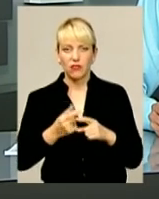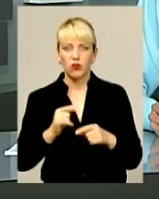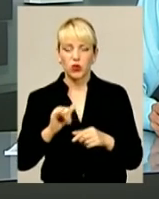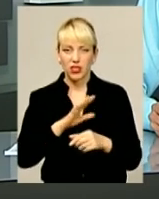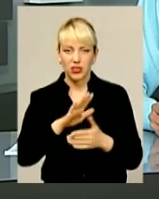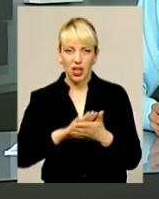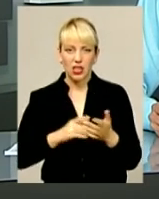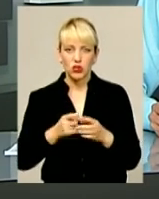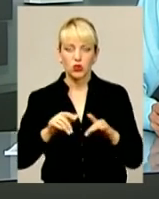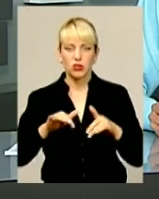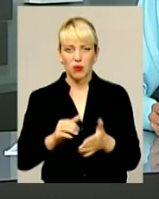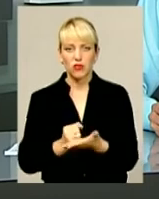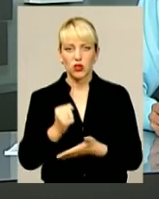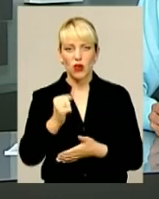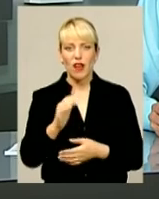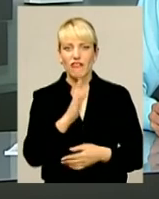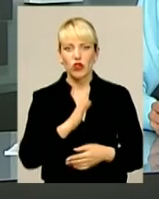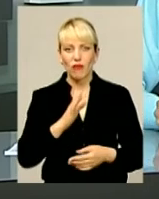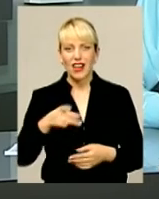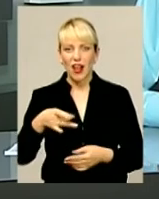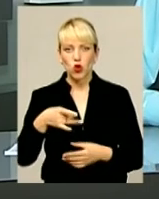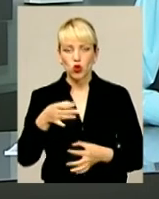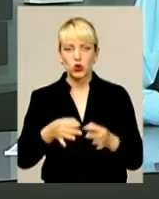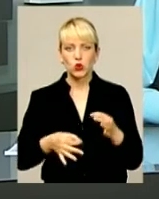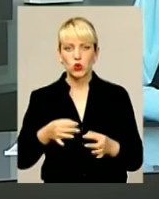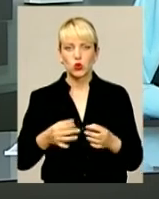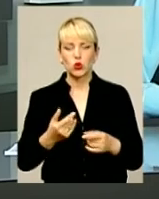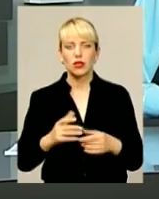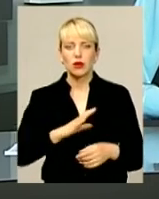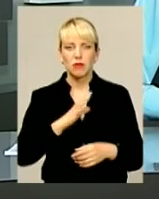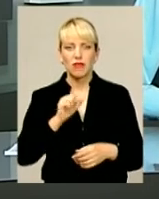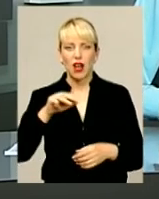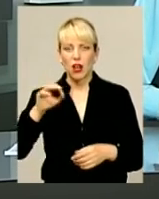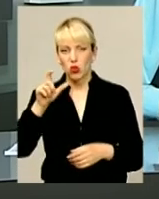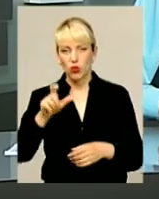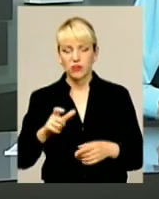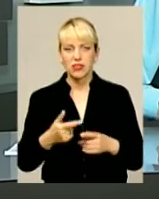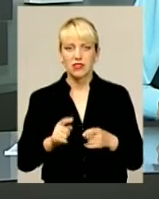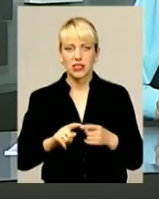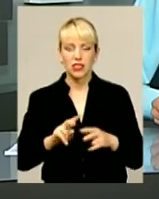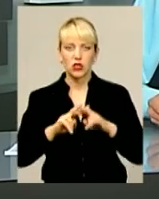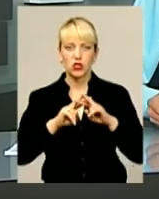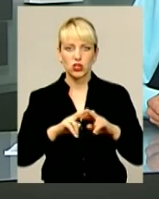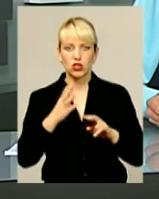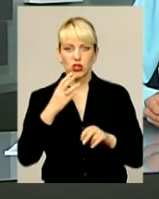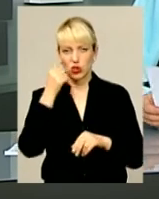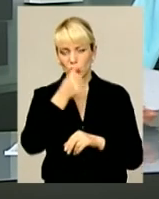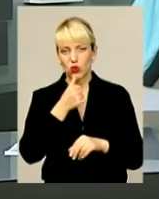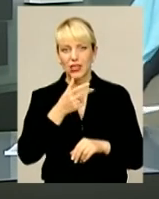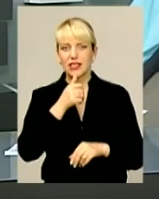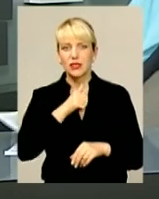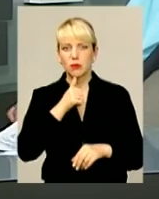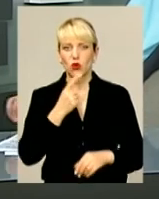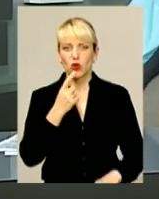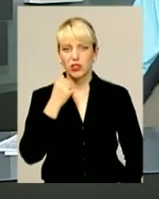скерували справу до Віньковецького районного суду. Колишнього АТО-вця засудили до 4 років за ґратами з іспитовим річним